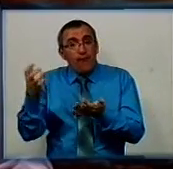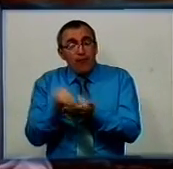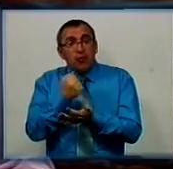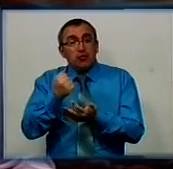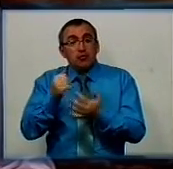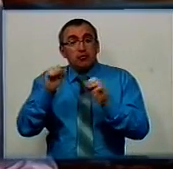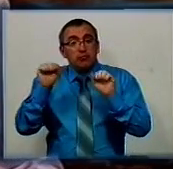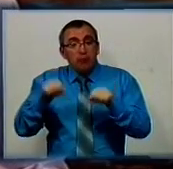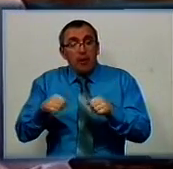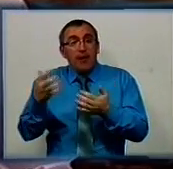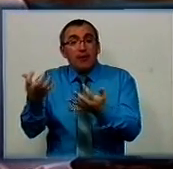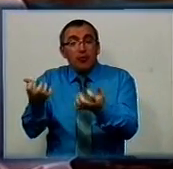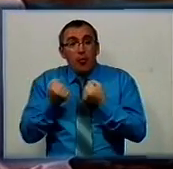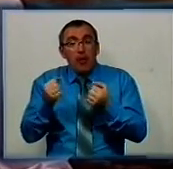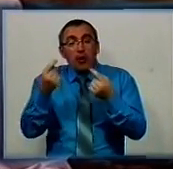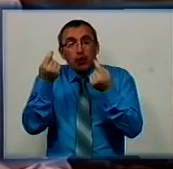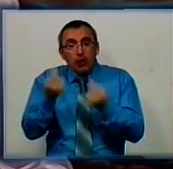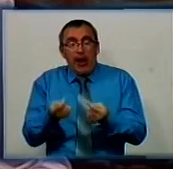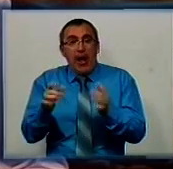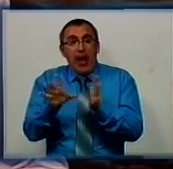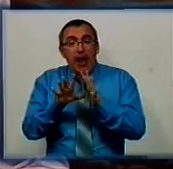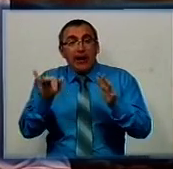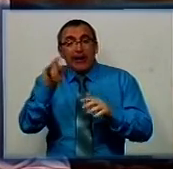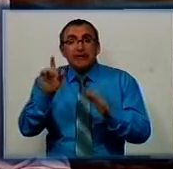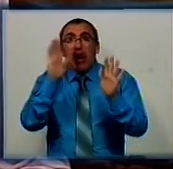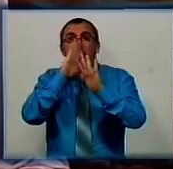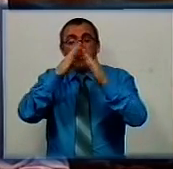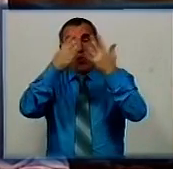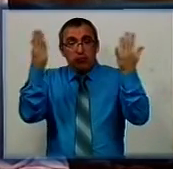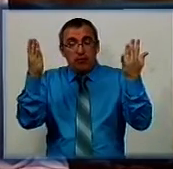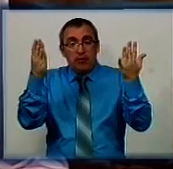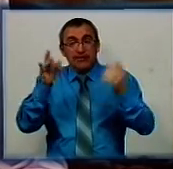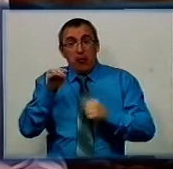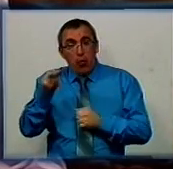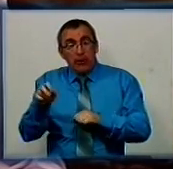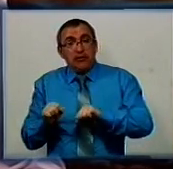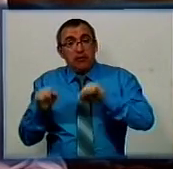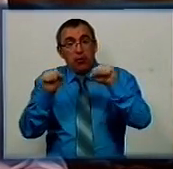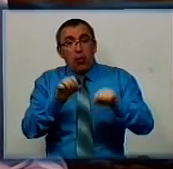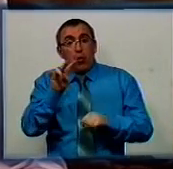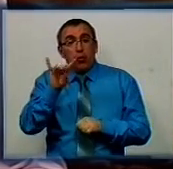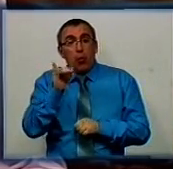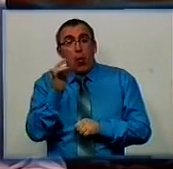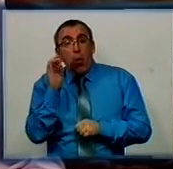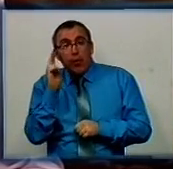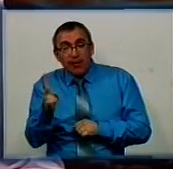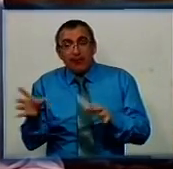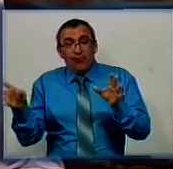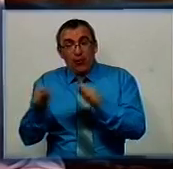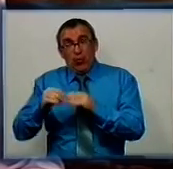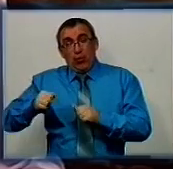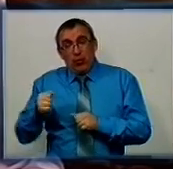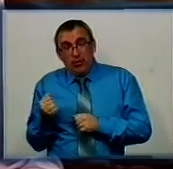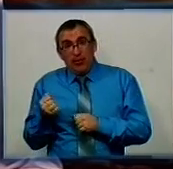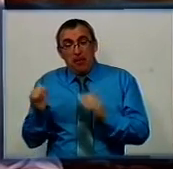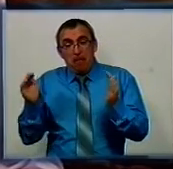спосіб, як добувати дешеву електроенергію із атмосфери. Свій проєкт «Самуїл» влітку захищатиме в Нью-Йорку, а нині разом із своїми друзями